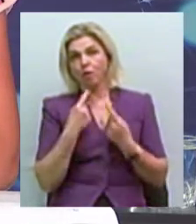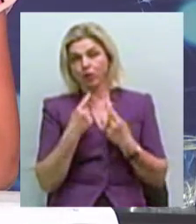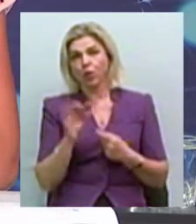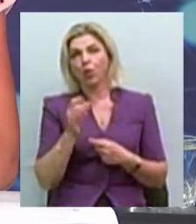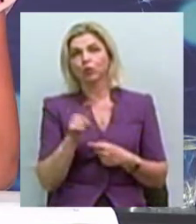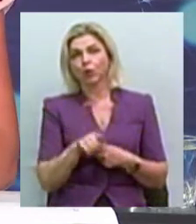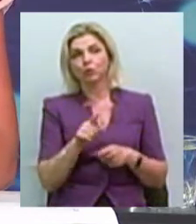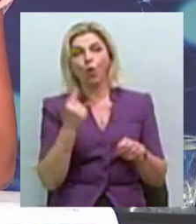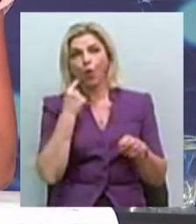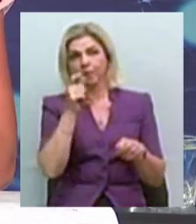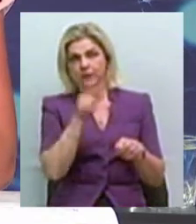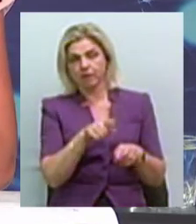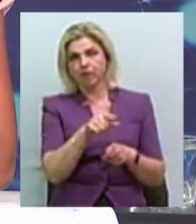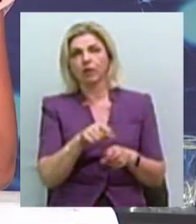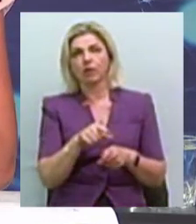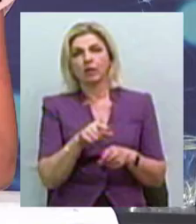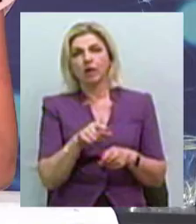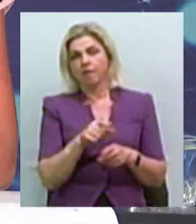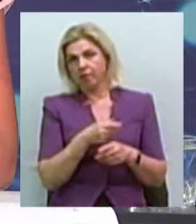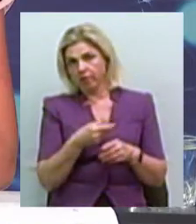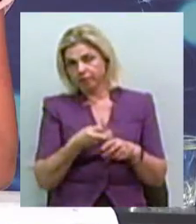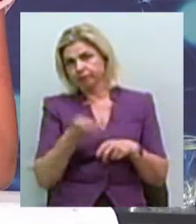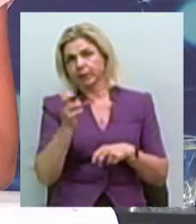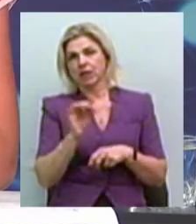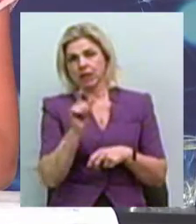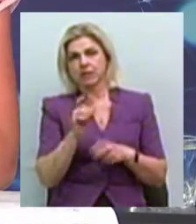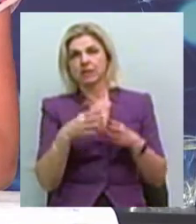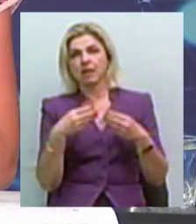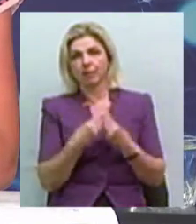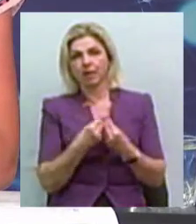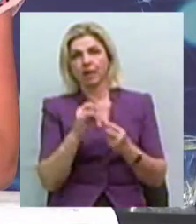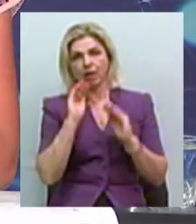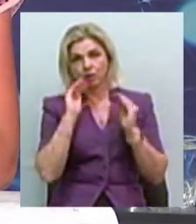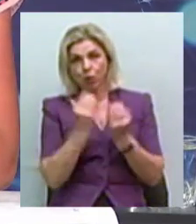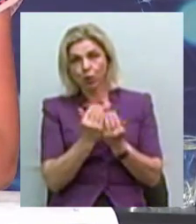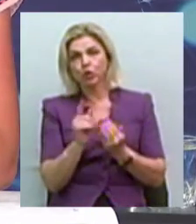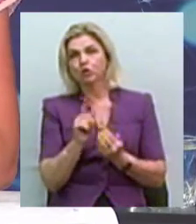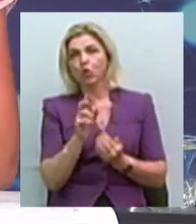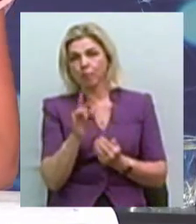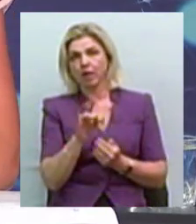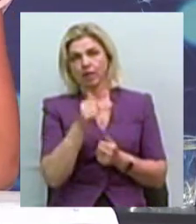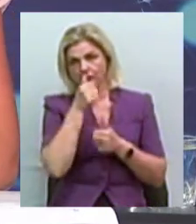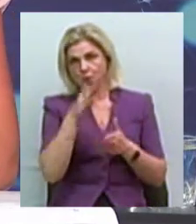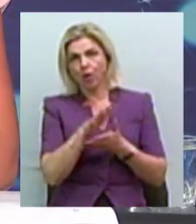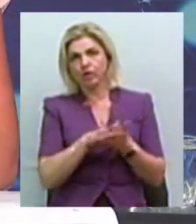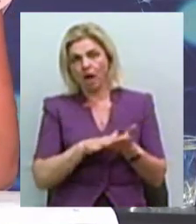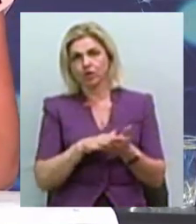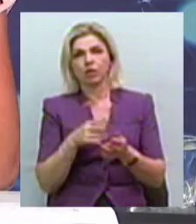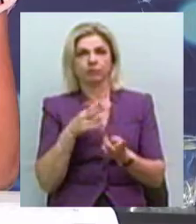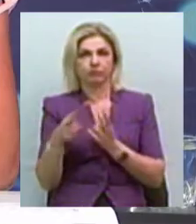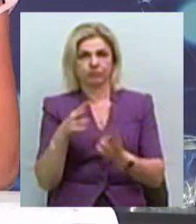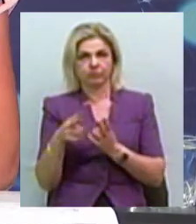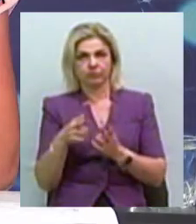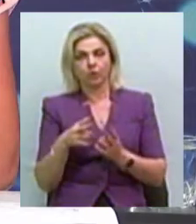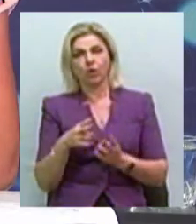кривдника, він вилечається фактично з сім'ї і ізолюється, так би мовити, для того, щоб він не міг в подальшому вчиняти певні